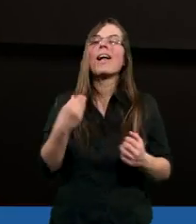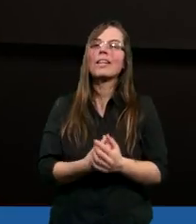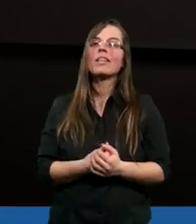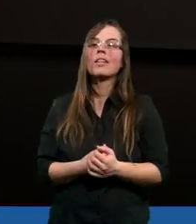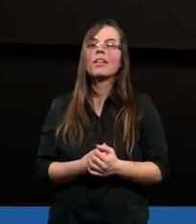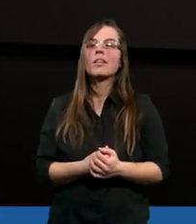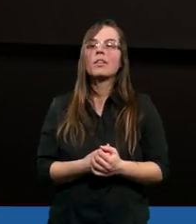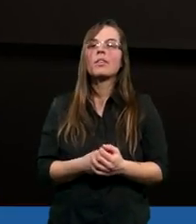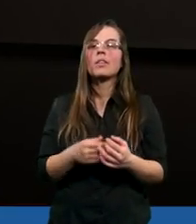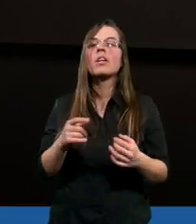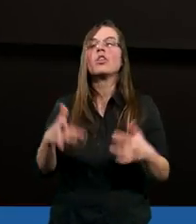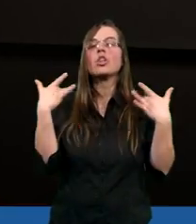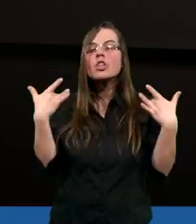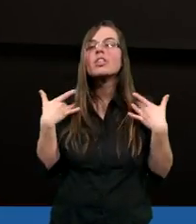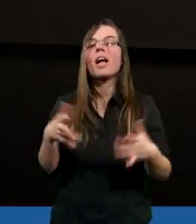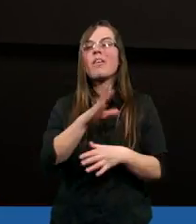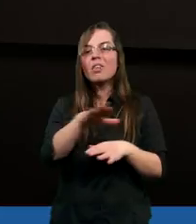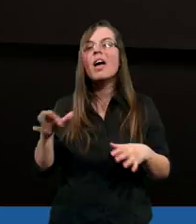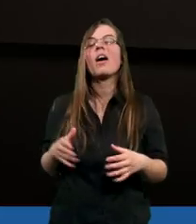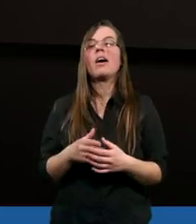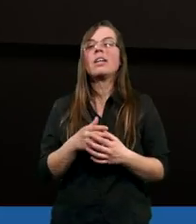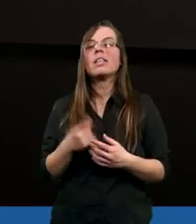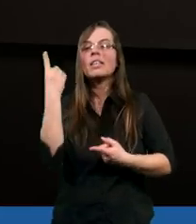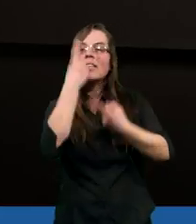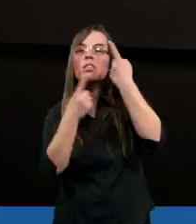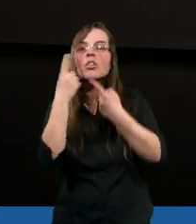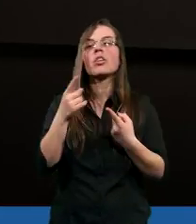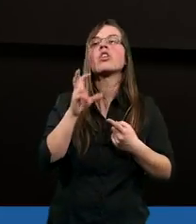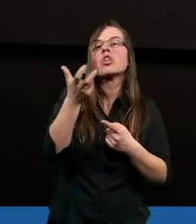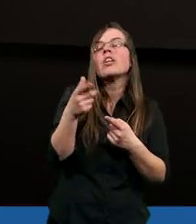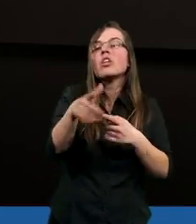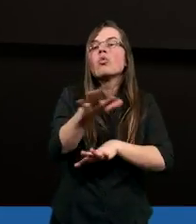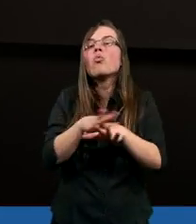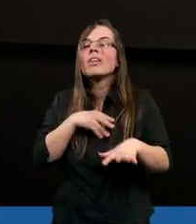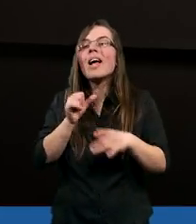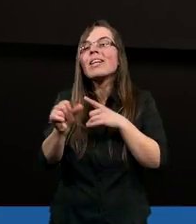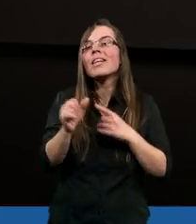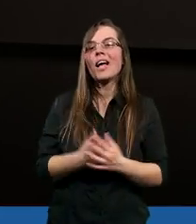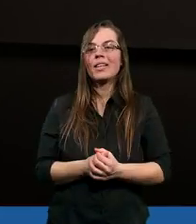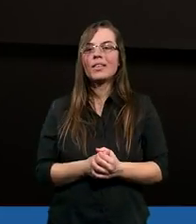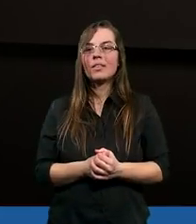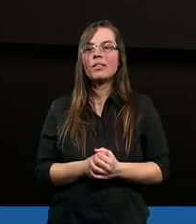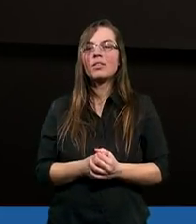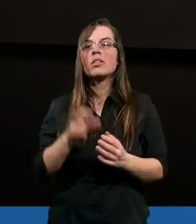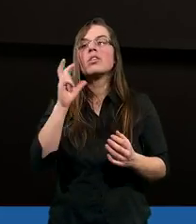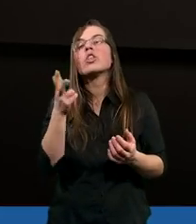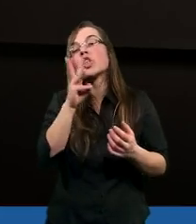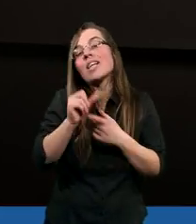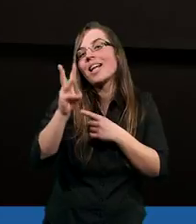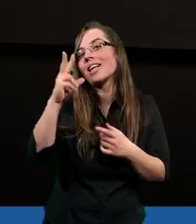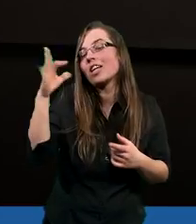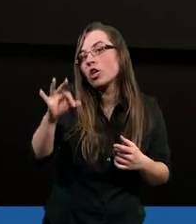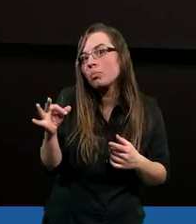w zborach toczy się dyskusja kim jest Duch Święty, czy jest